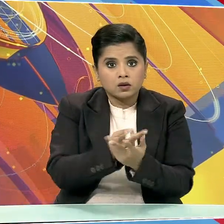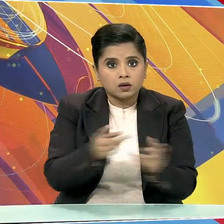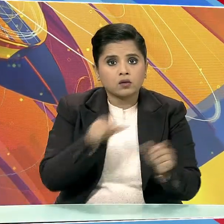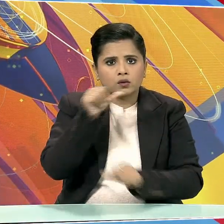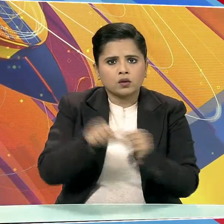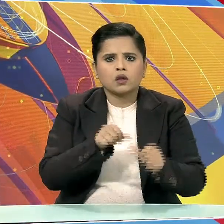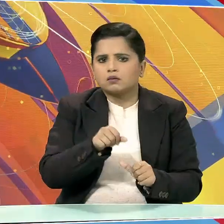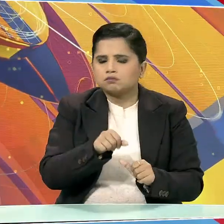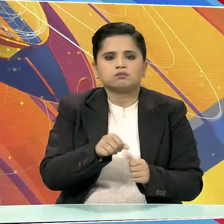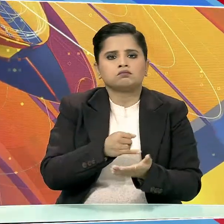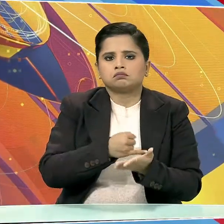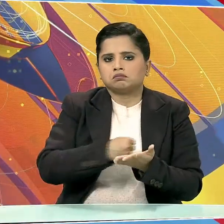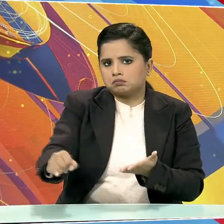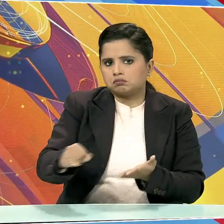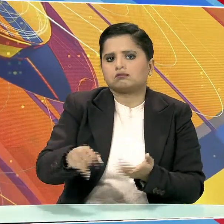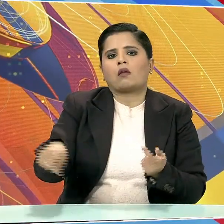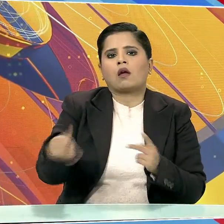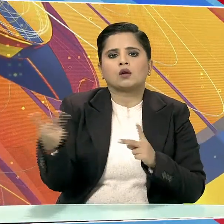निरंबित कर दिया है।